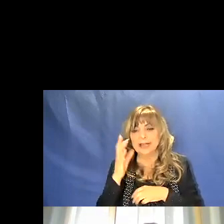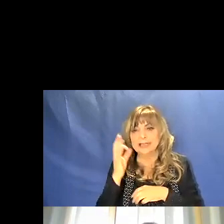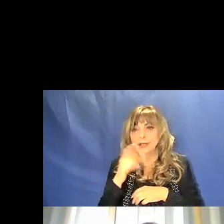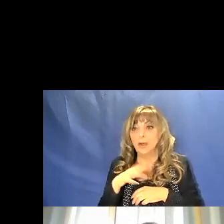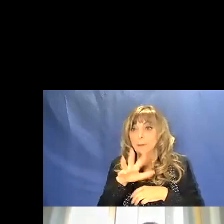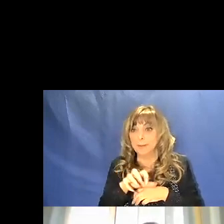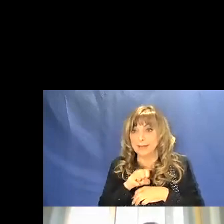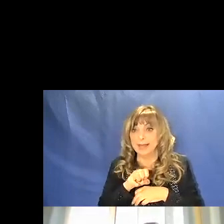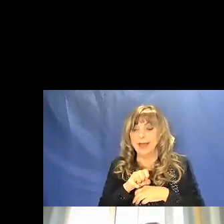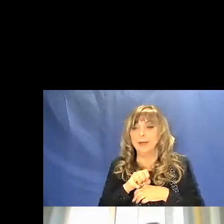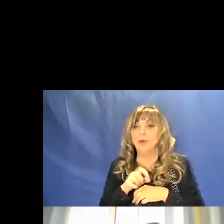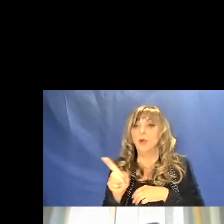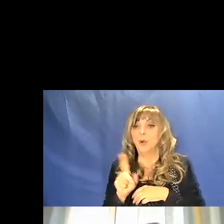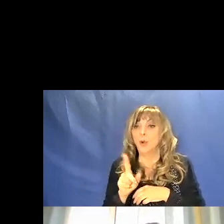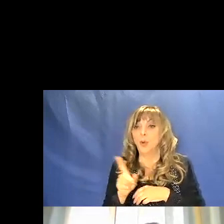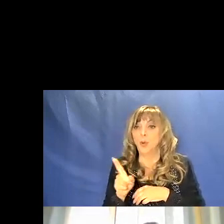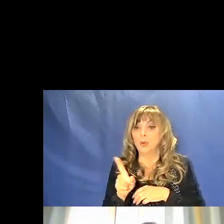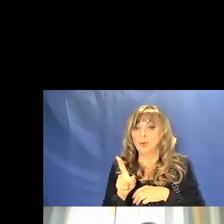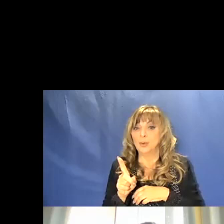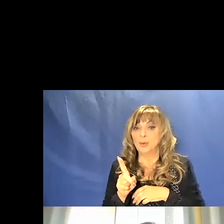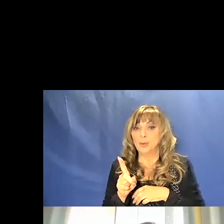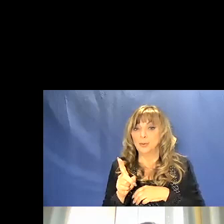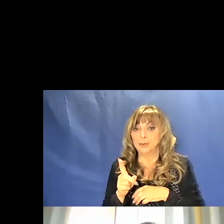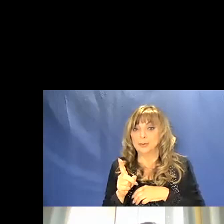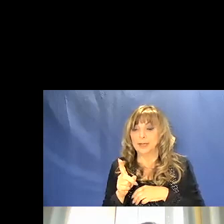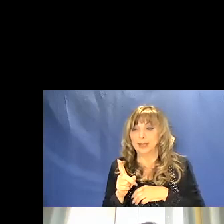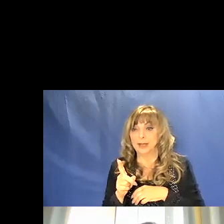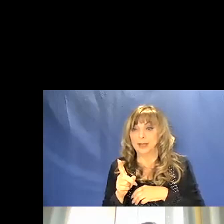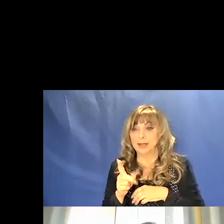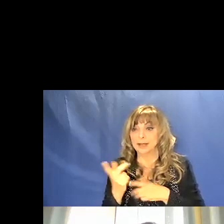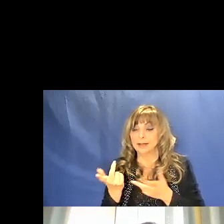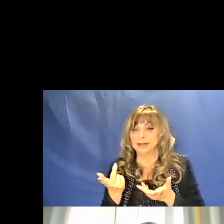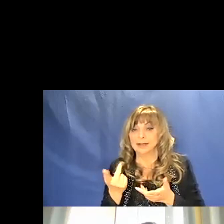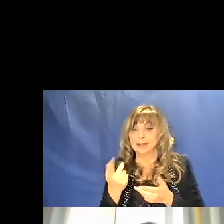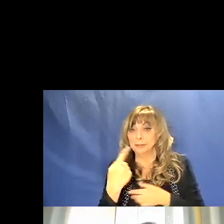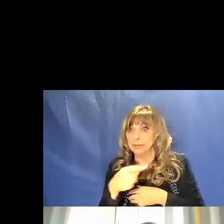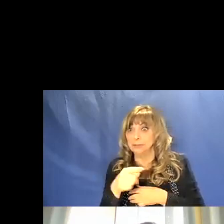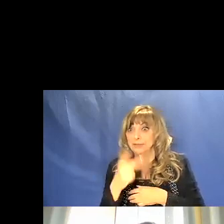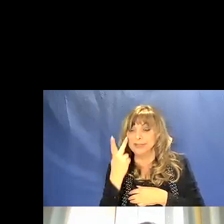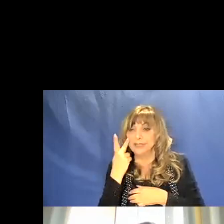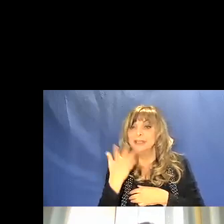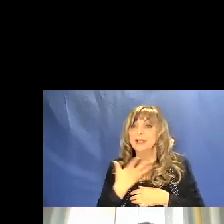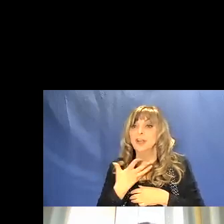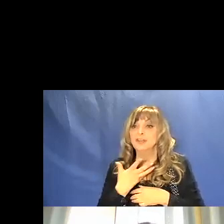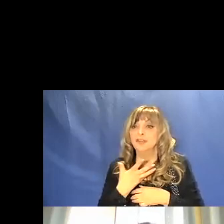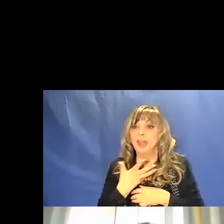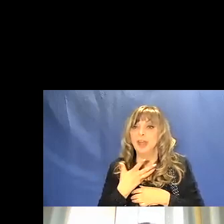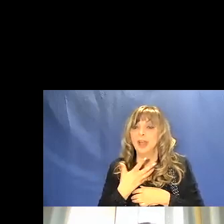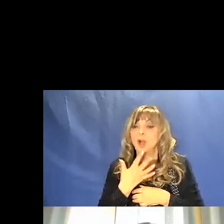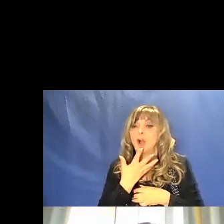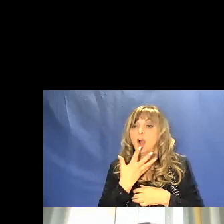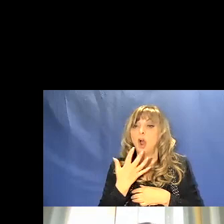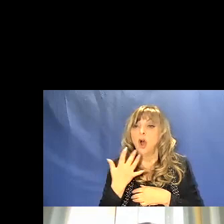la coda del soggetto appena ucciso vedete che c'è questo colore fulvo